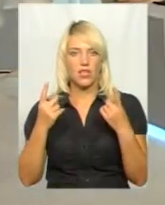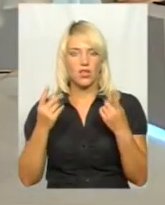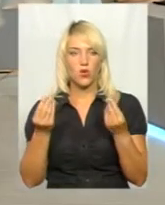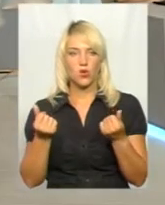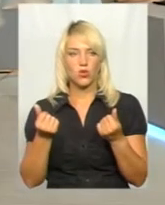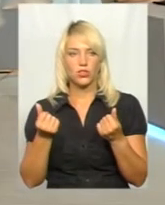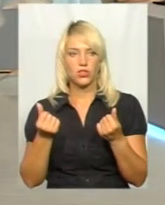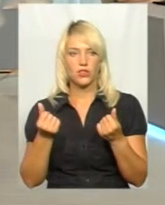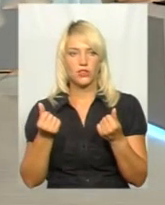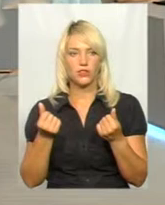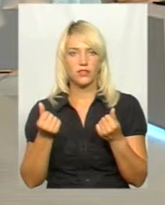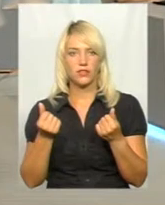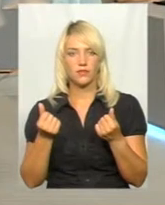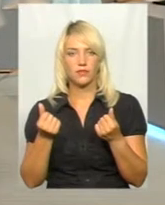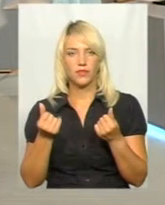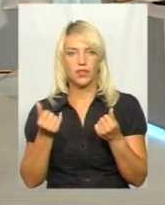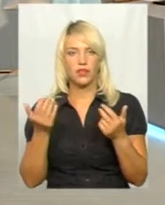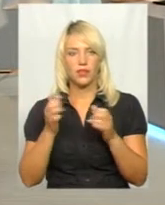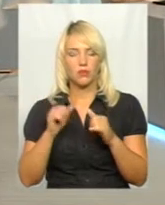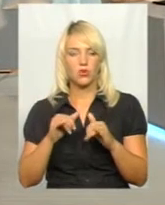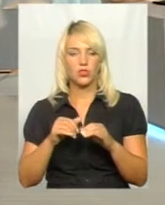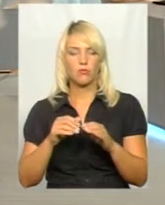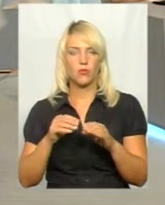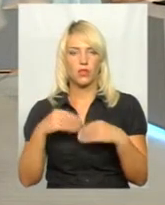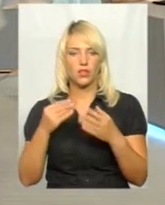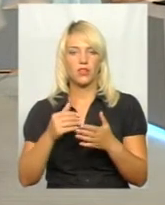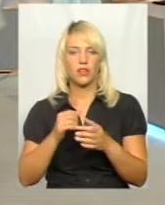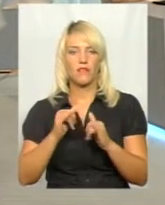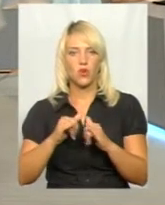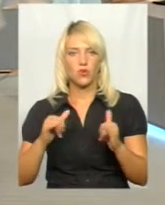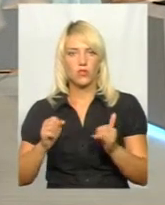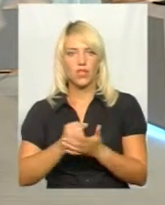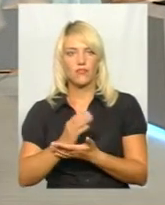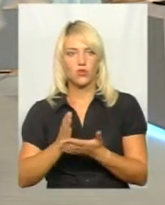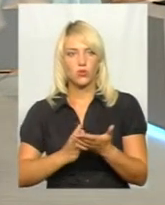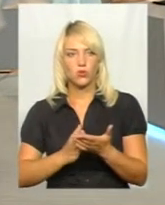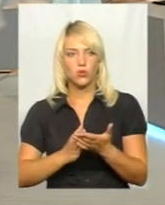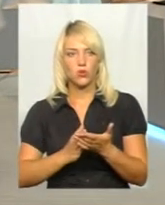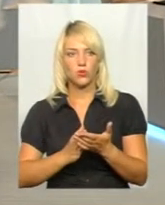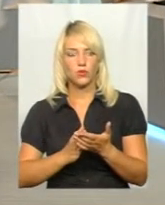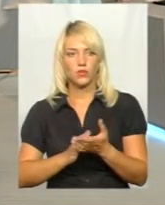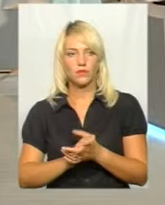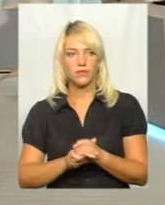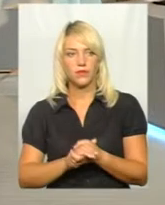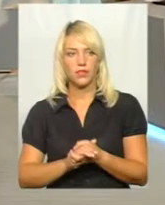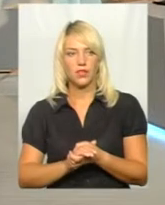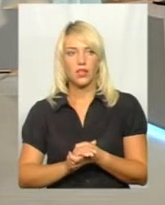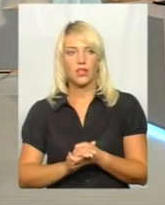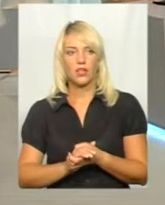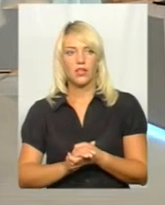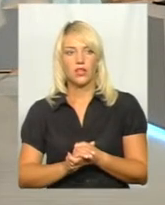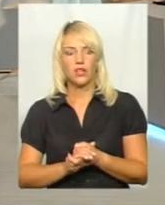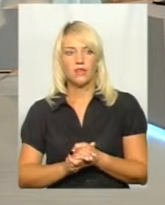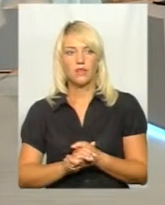що ми їх можемо кинути в розвиток інфраструктури таким чином. Визначаєте по